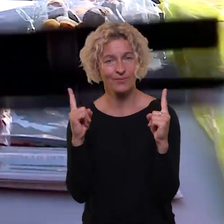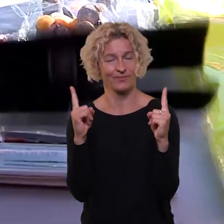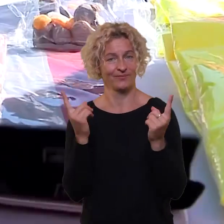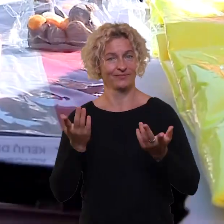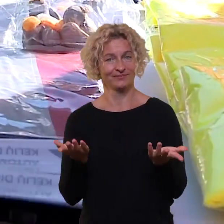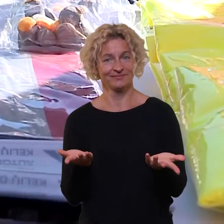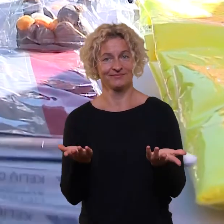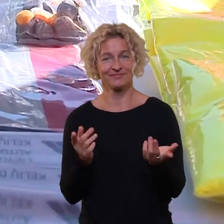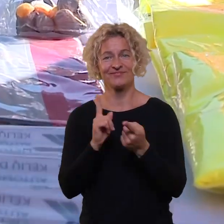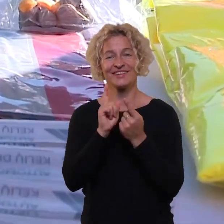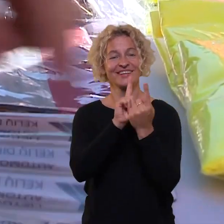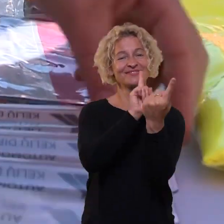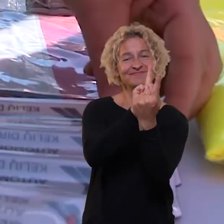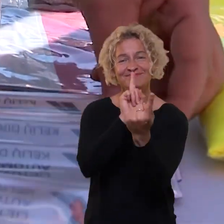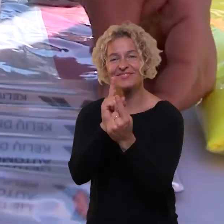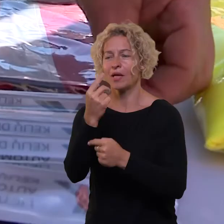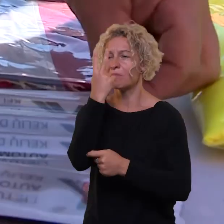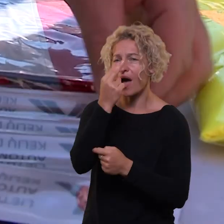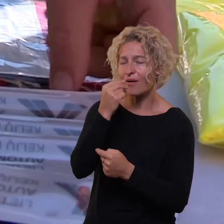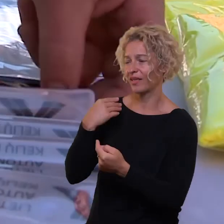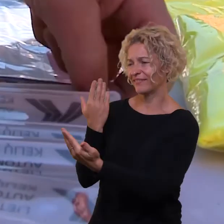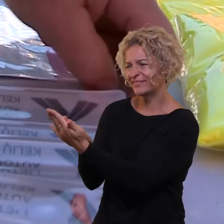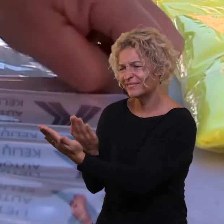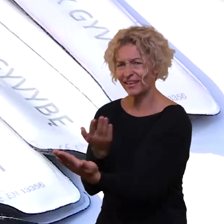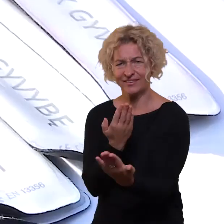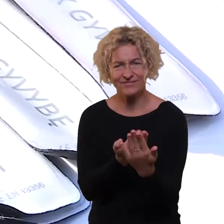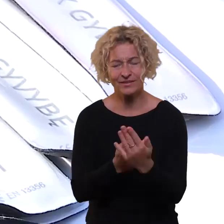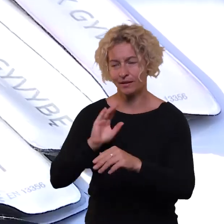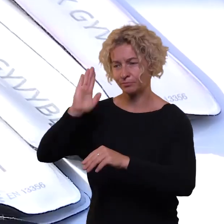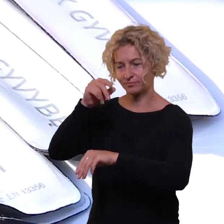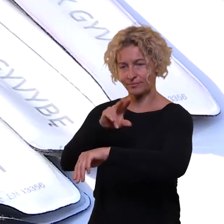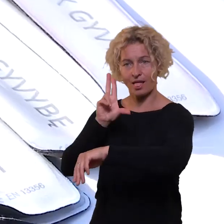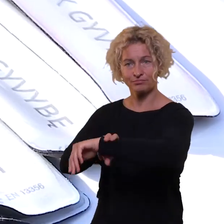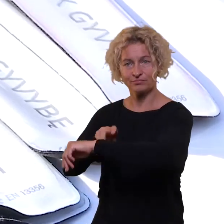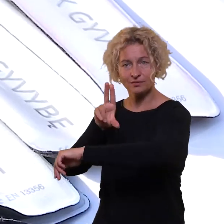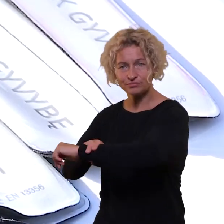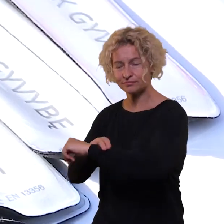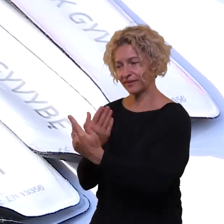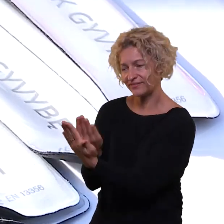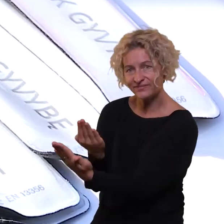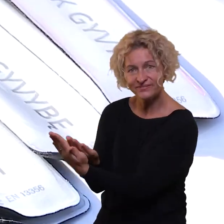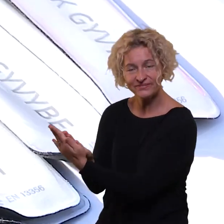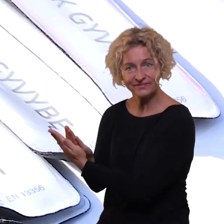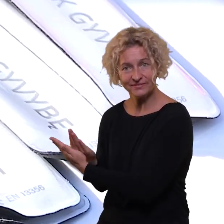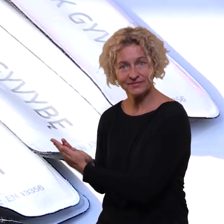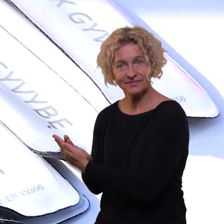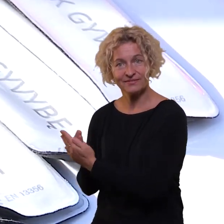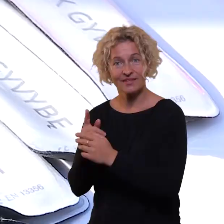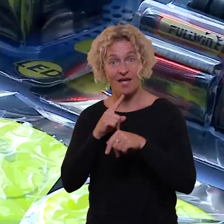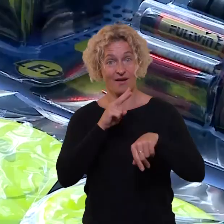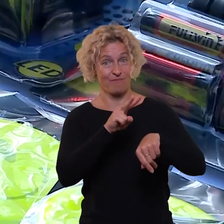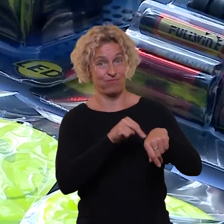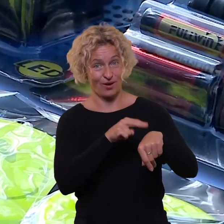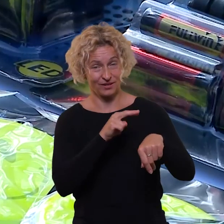sutinkam, pabendraujam. Aišku, dodam ir atšvaituką, ką turėtų prieš mokslo metų pradžinės, iš mėto, aišku, tuos